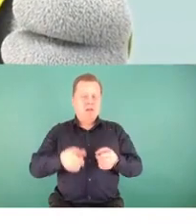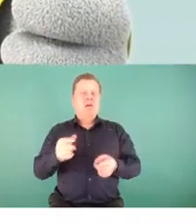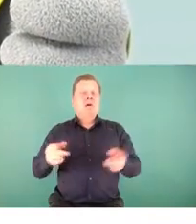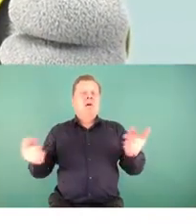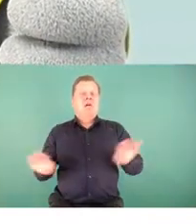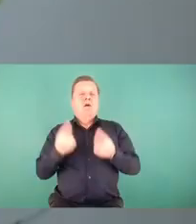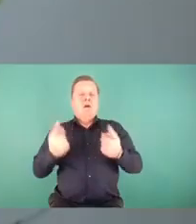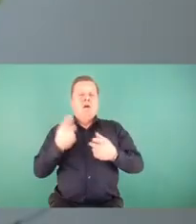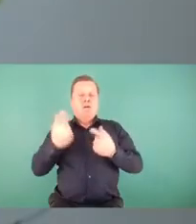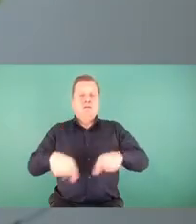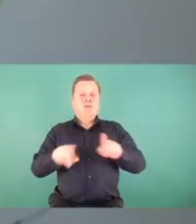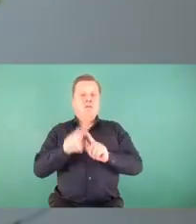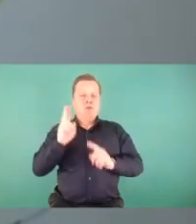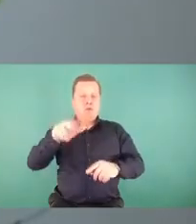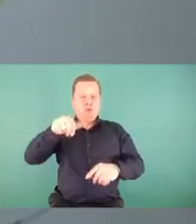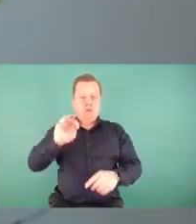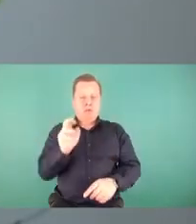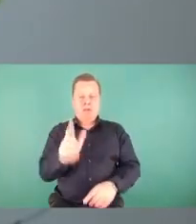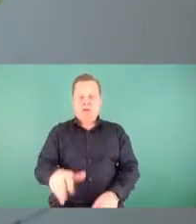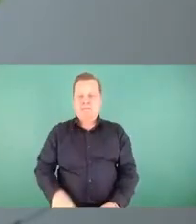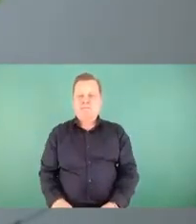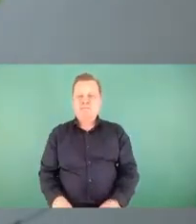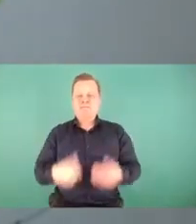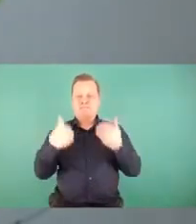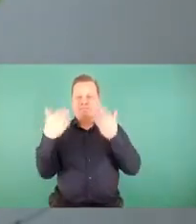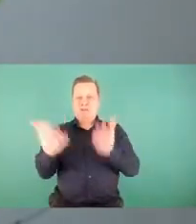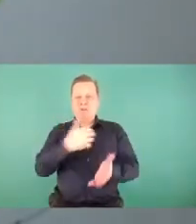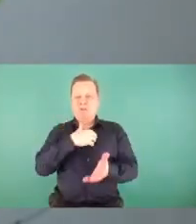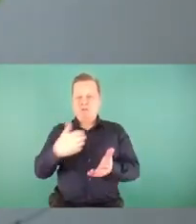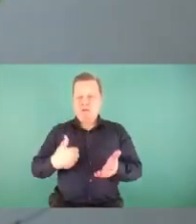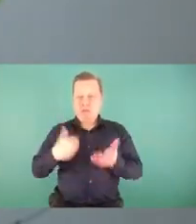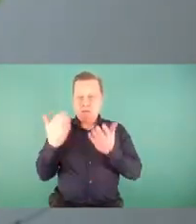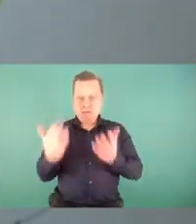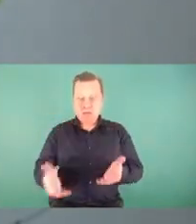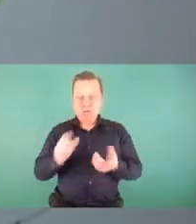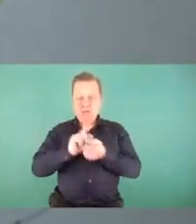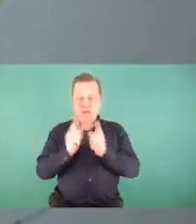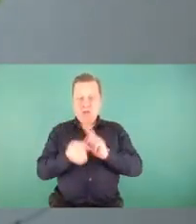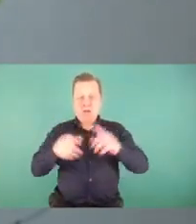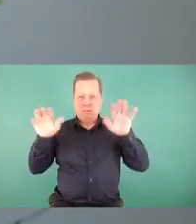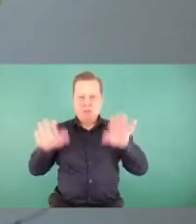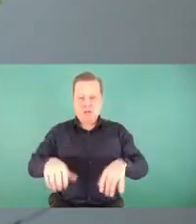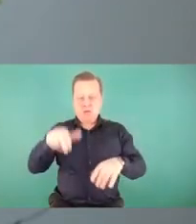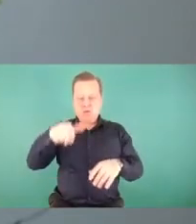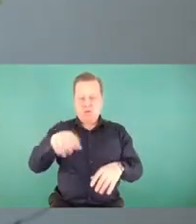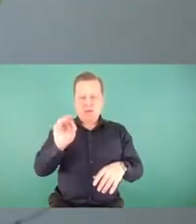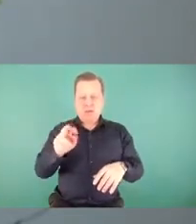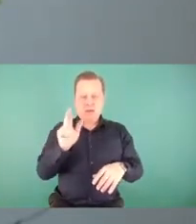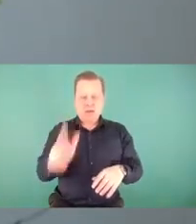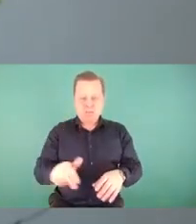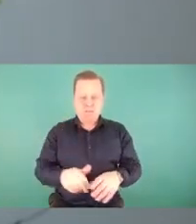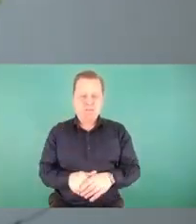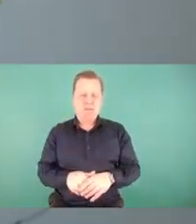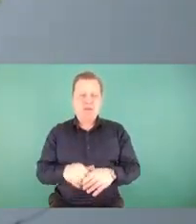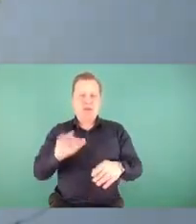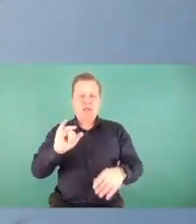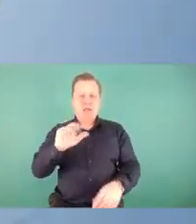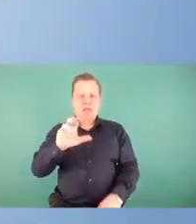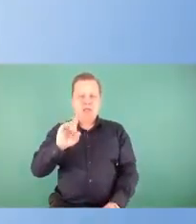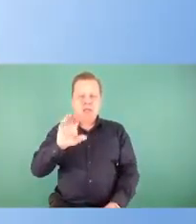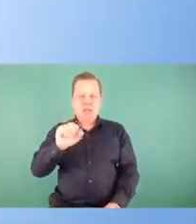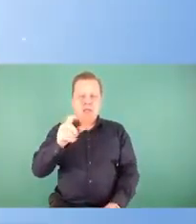Kolejowego. Oddaję głos gospodarzowi naszego dzisiejszego spotkania, prezesowi Urzędu Transportu Kolejowego, panu Ignacemu Górze.